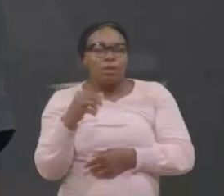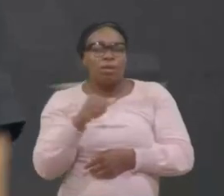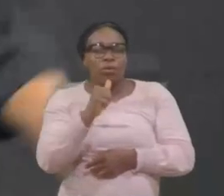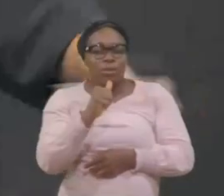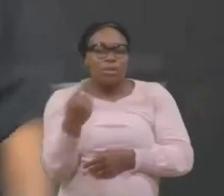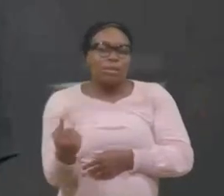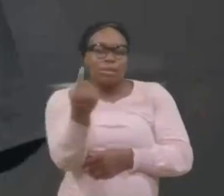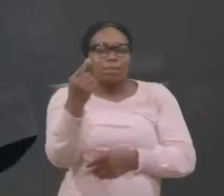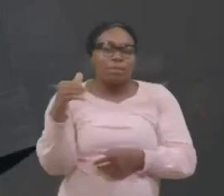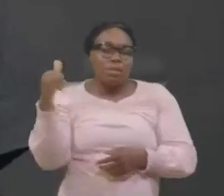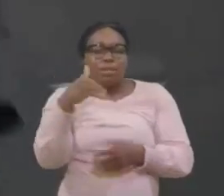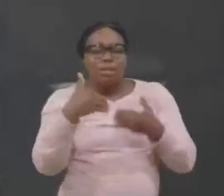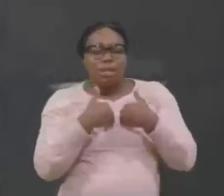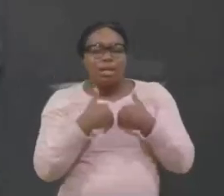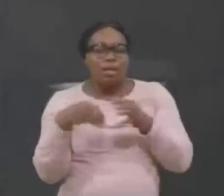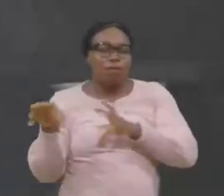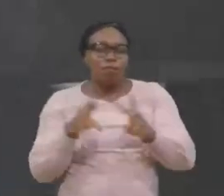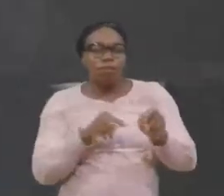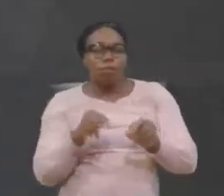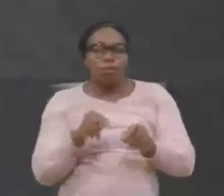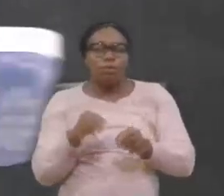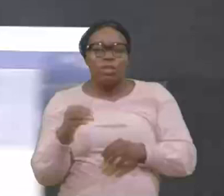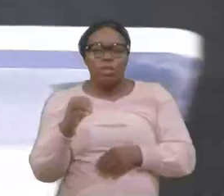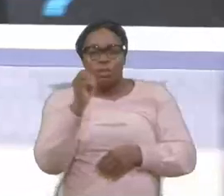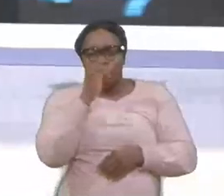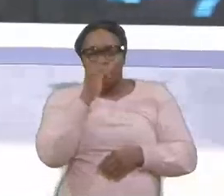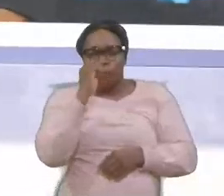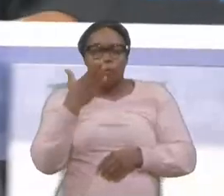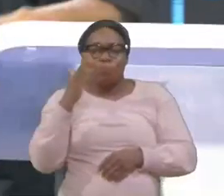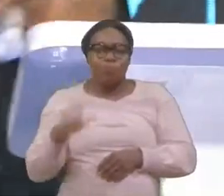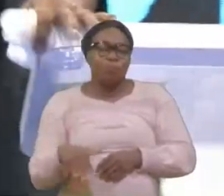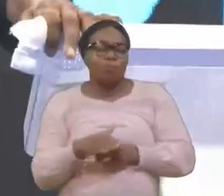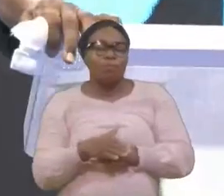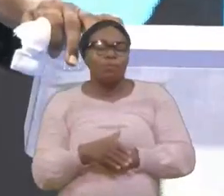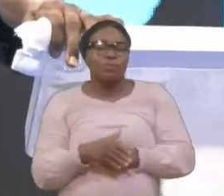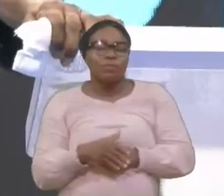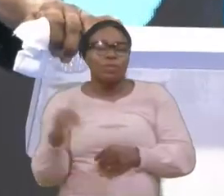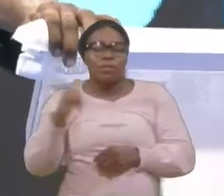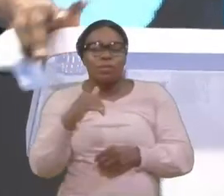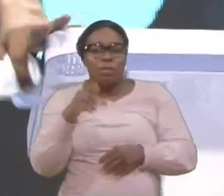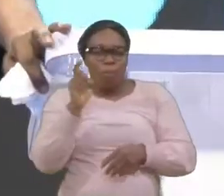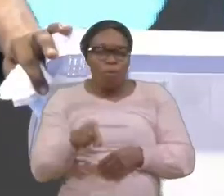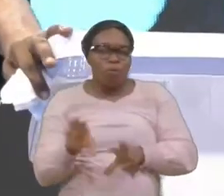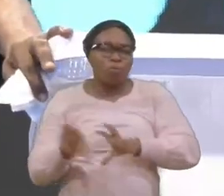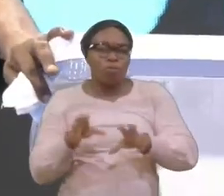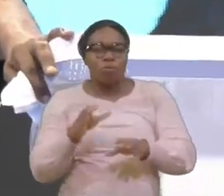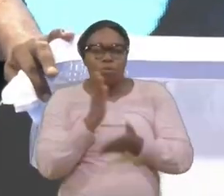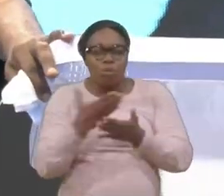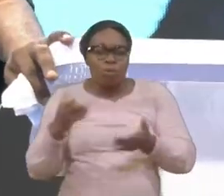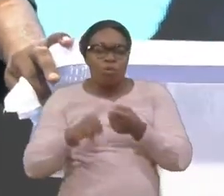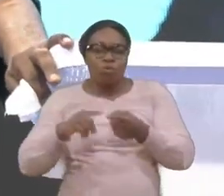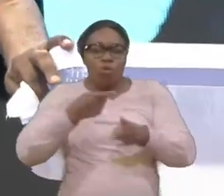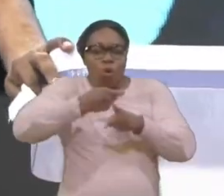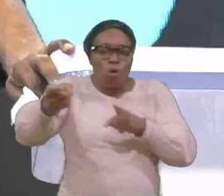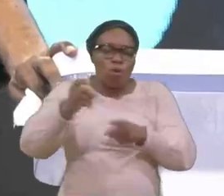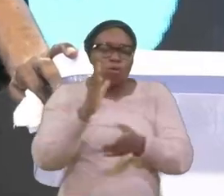fait le mal ça c'est ils disent je dois faire quelque chose pour nuire quelqu'un